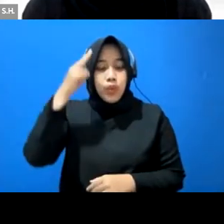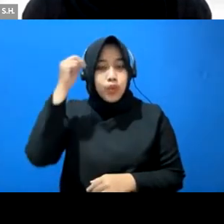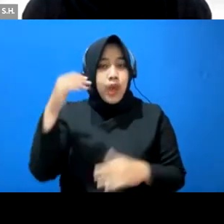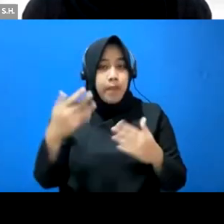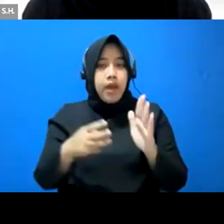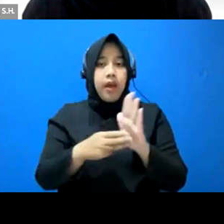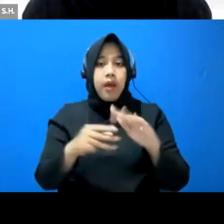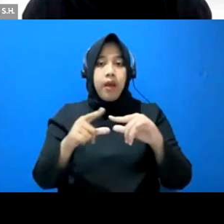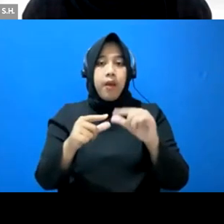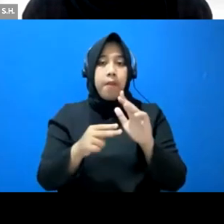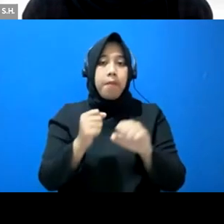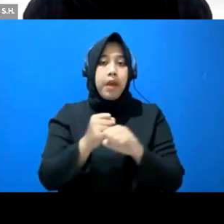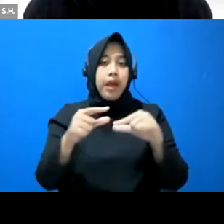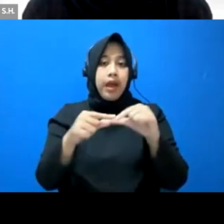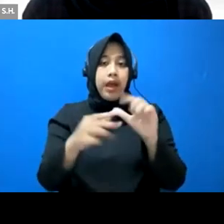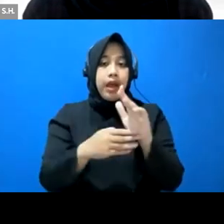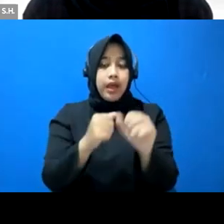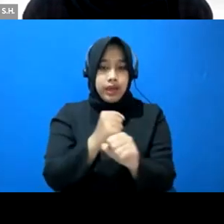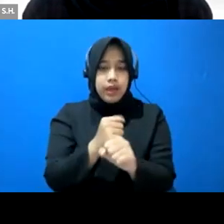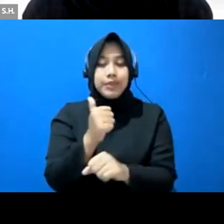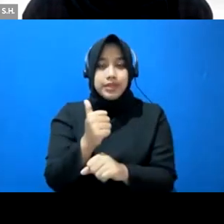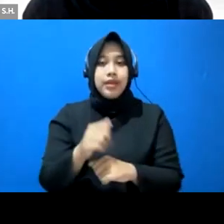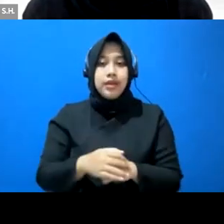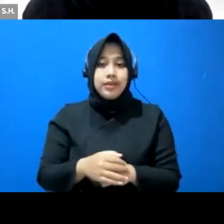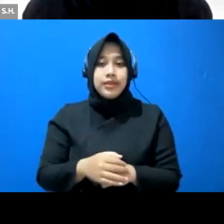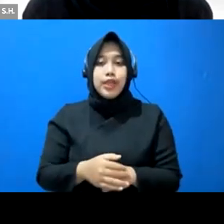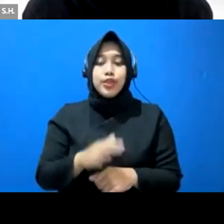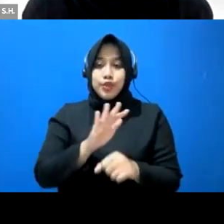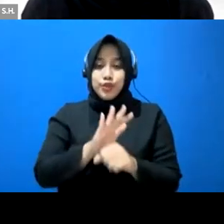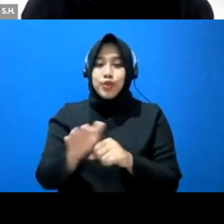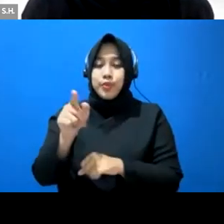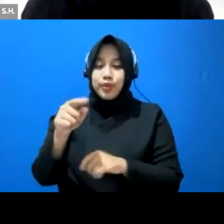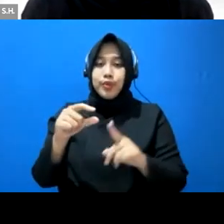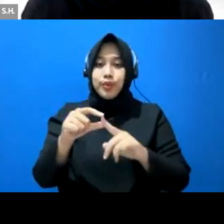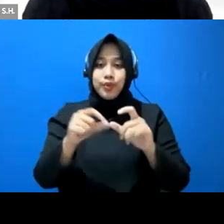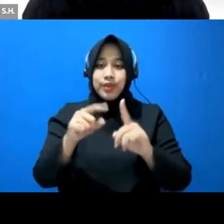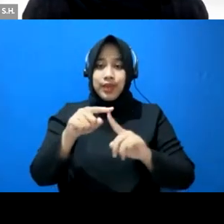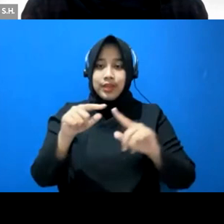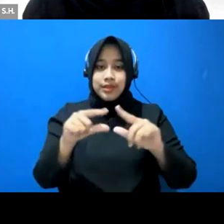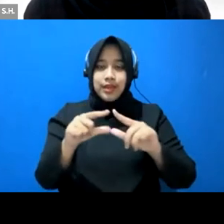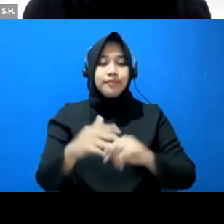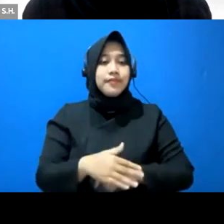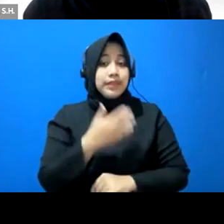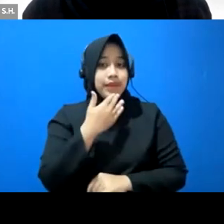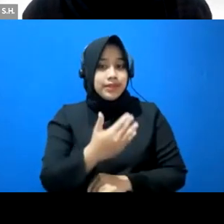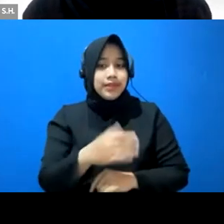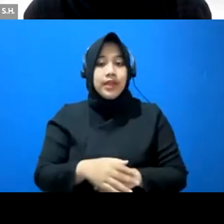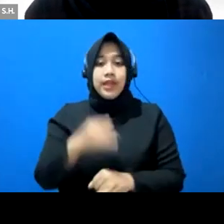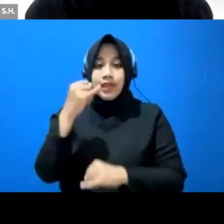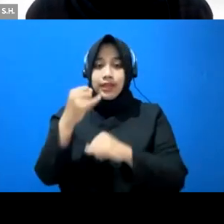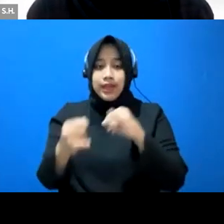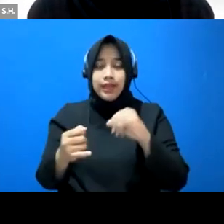kan internship ya itu Mbak Priesta baik ya yang terakhir